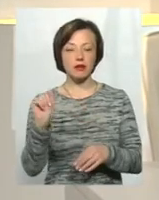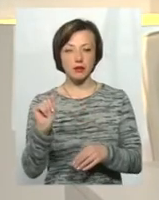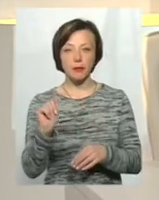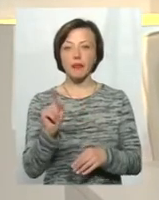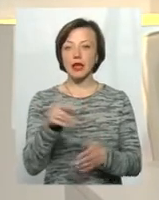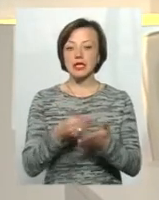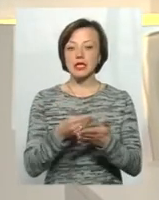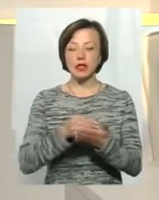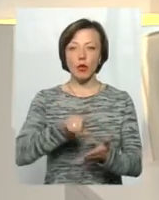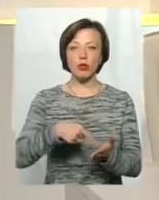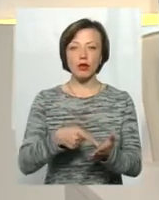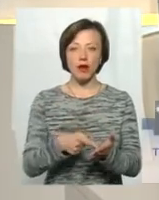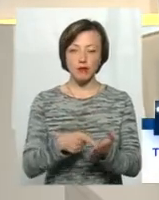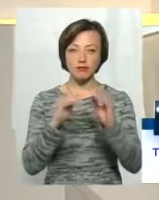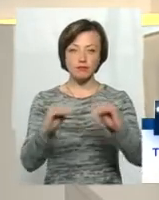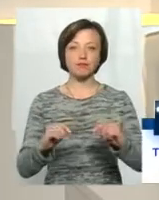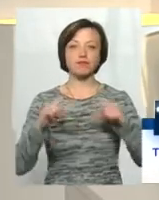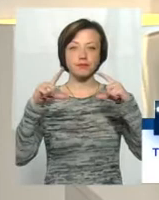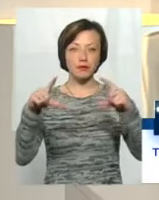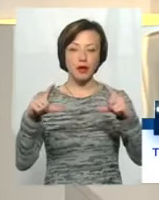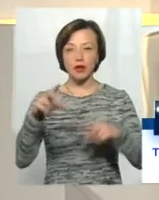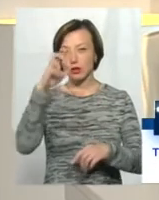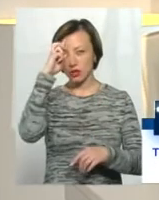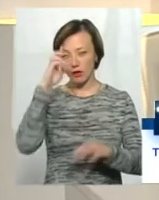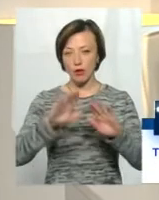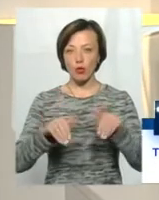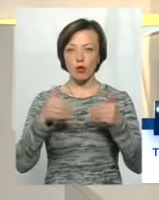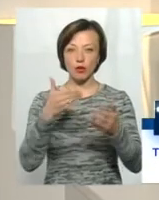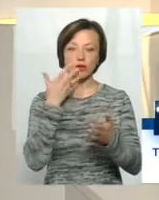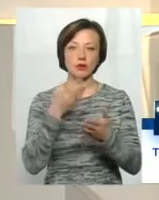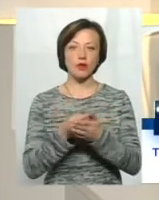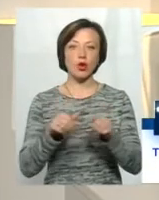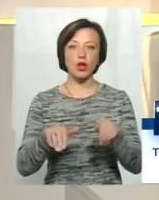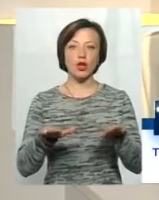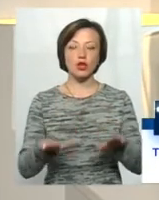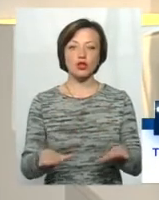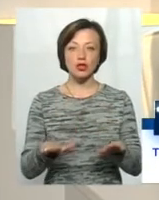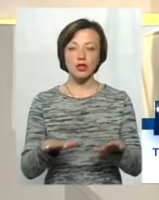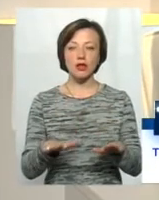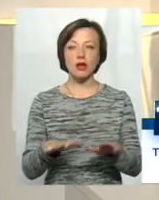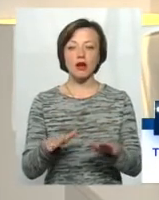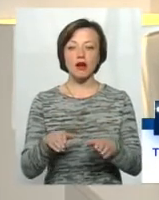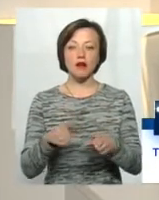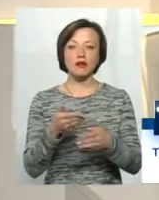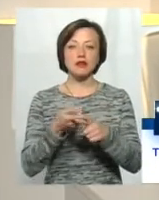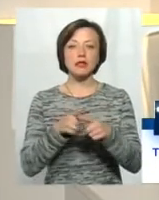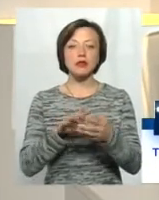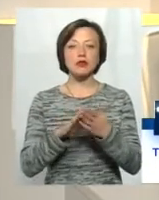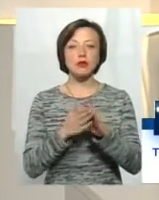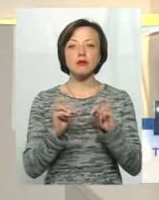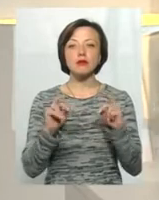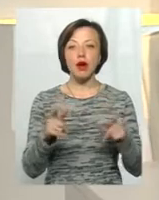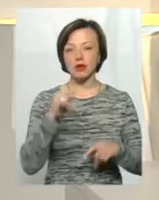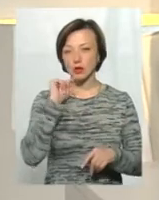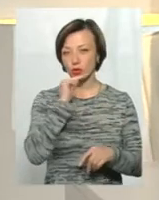як ціни на комунальні тарифи стрімко зростають, держава пропонує свої рішення виходу із ситуації, як зекономити.